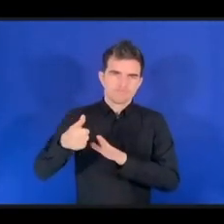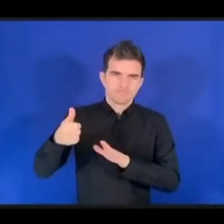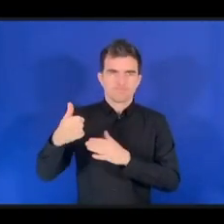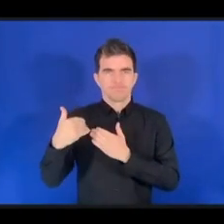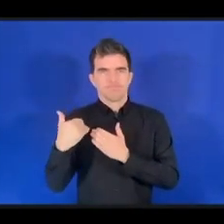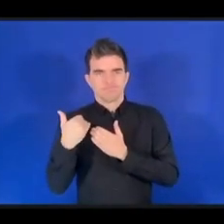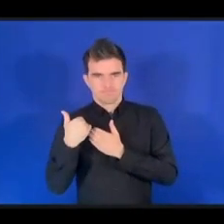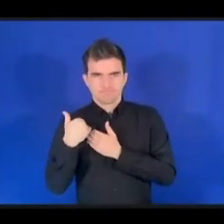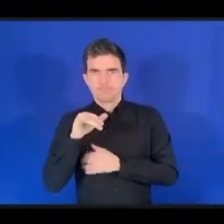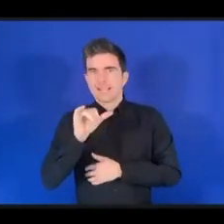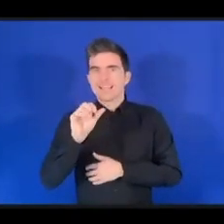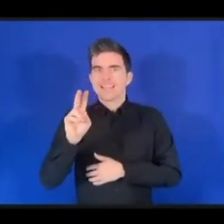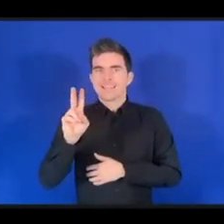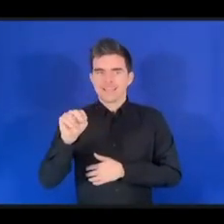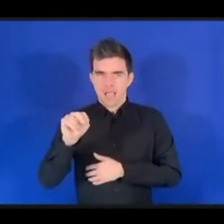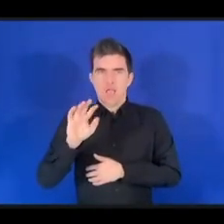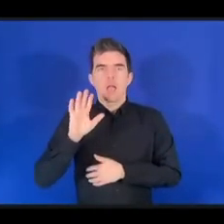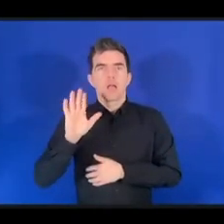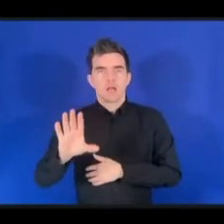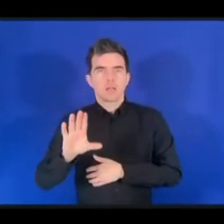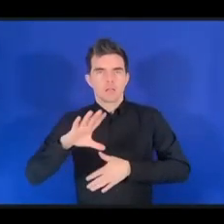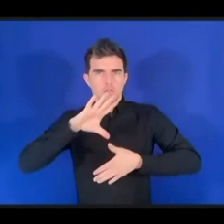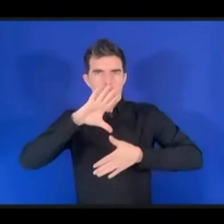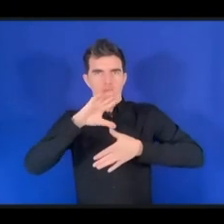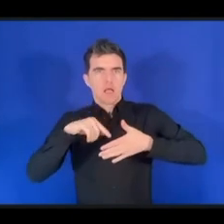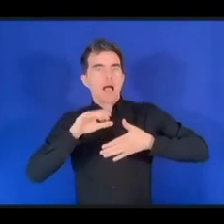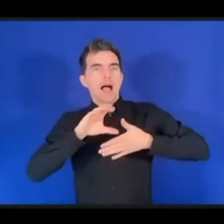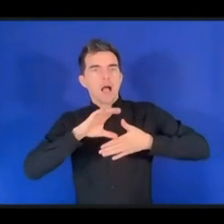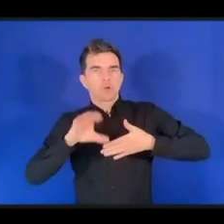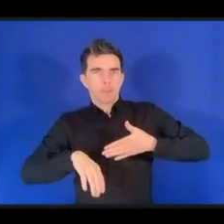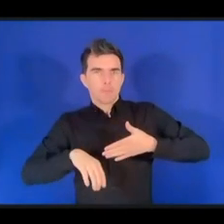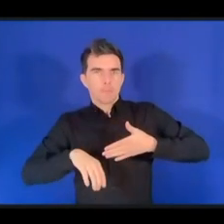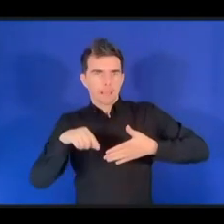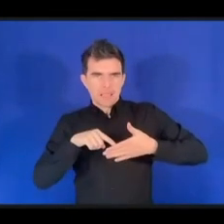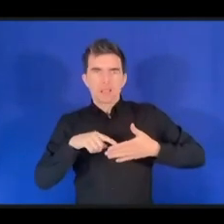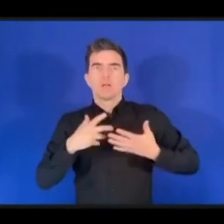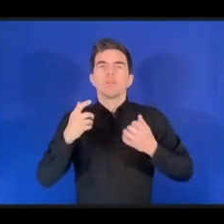союза по телекоммуникациям. Прошу вас, вам слово.